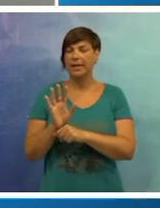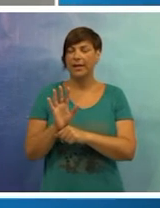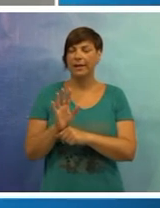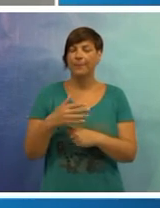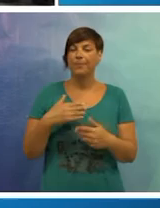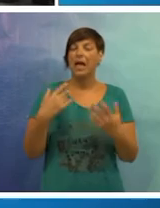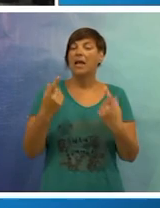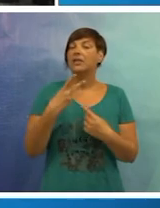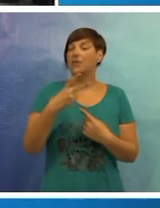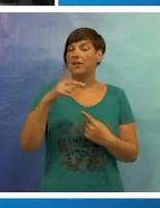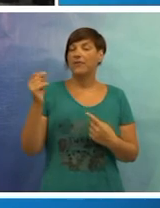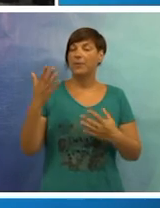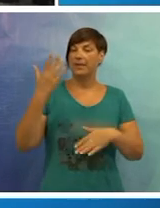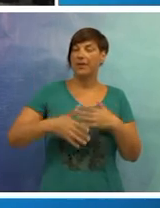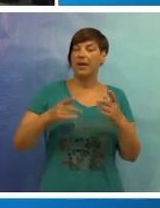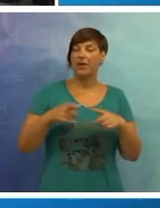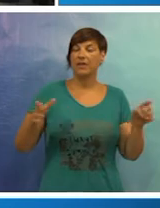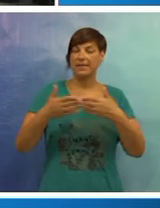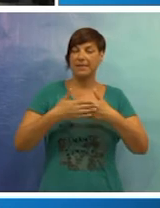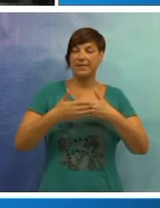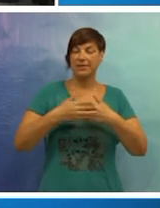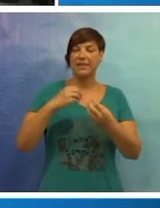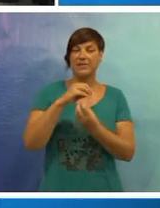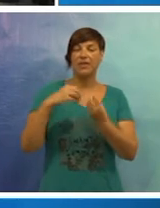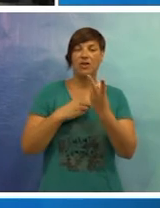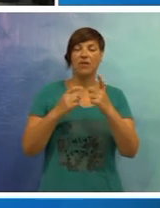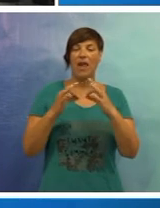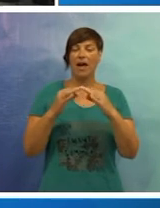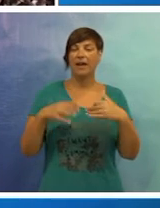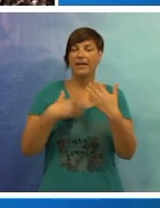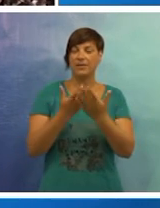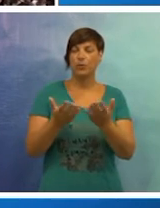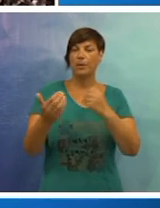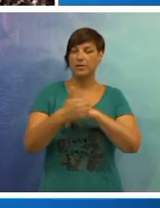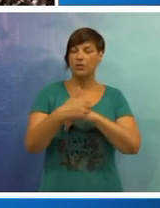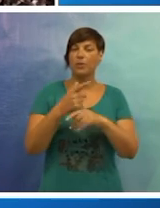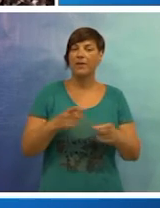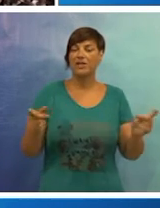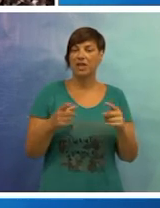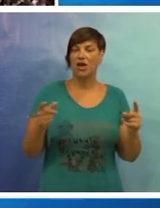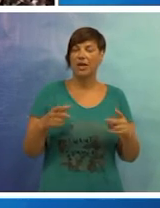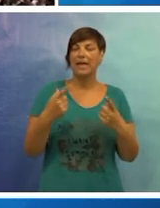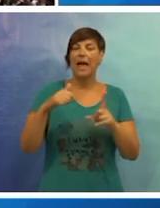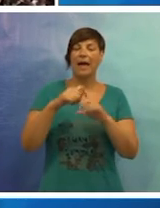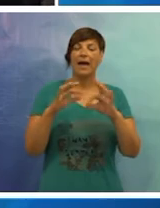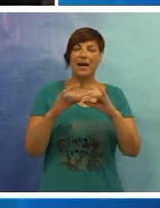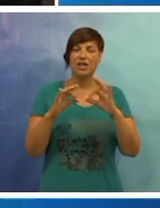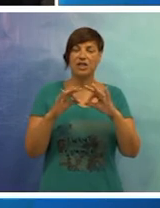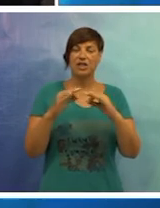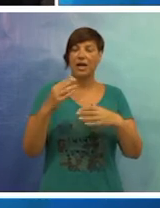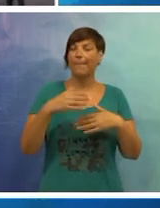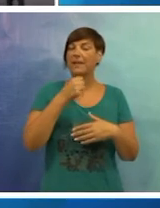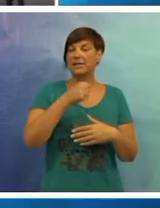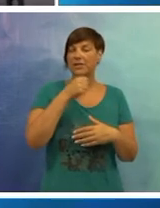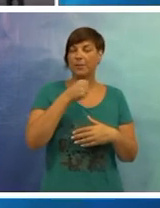drugoj strani. Dvodnevna proslava zaključena je koncertom ispred crkve Svetog Vlaha. Nastupili su Dubrovački simfonijski orkestar Klapa